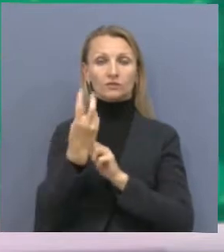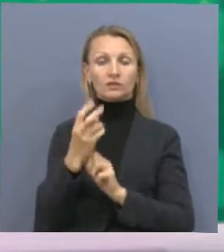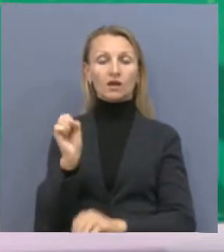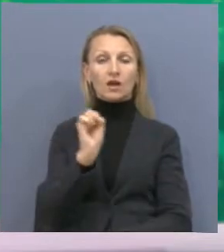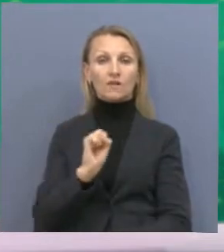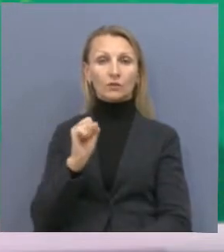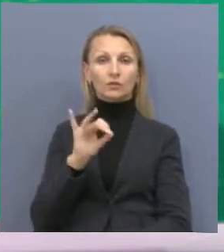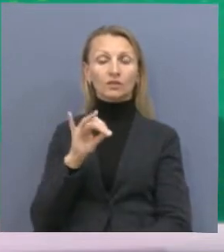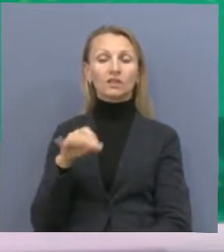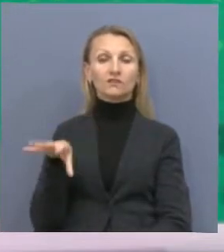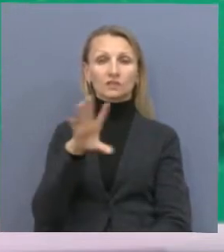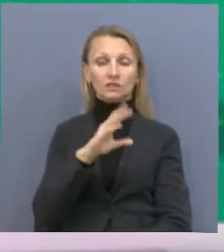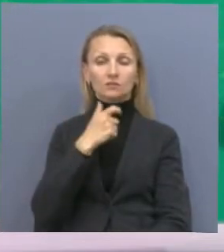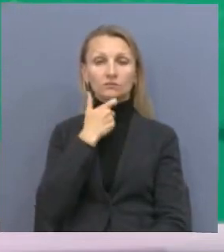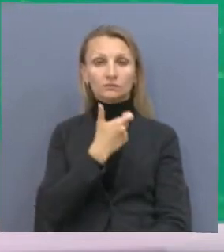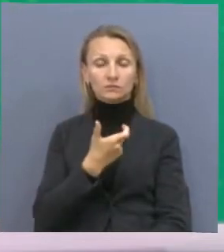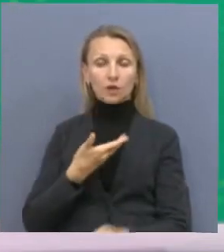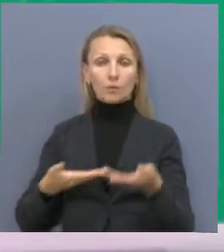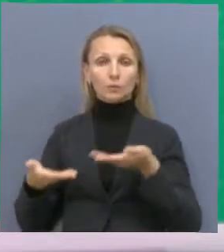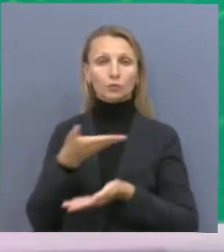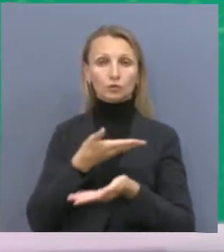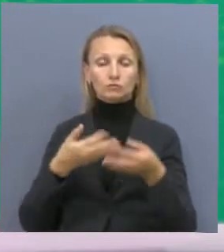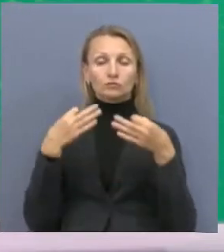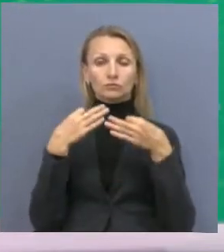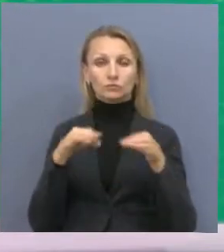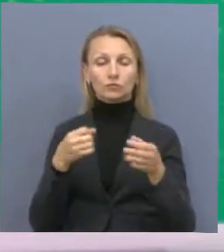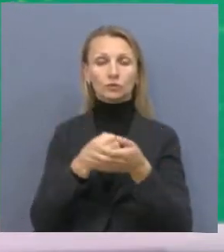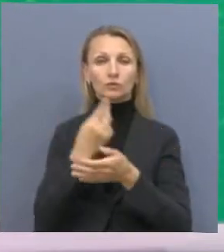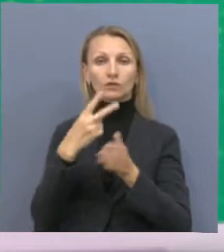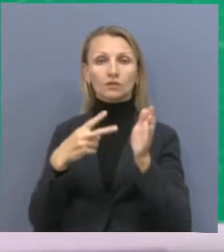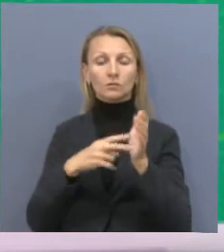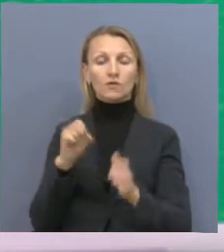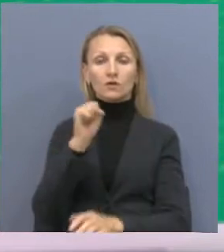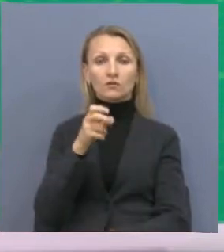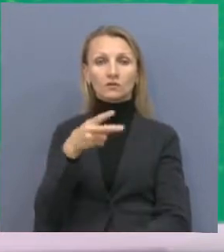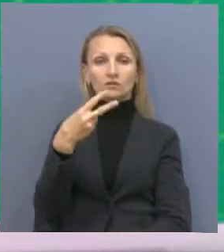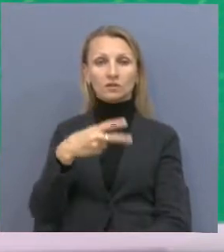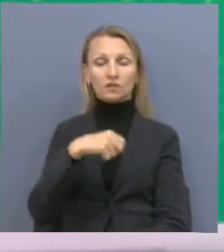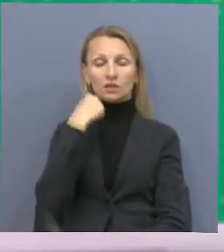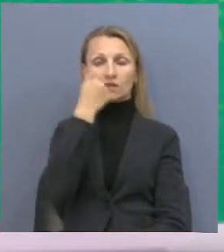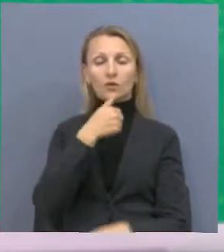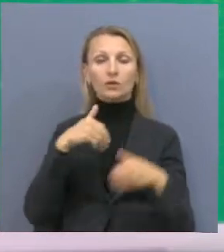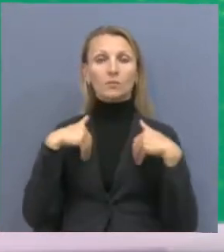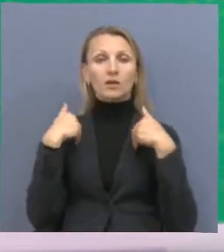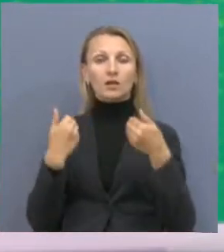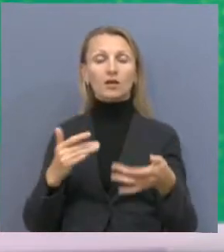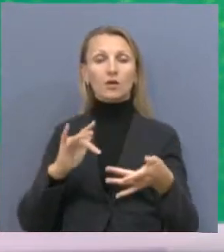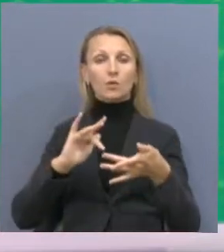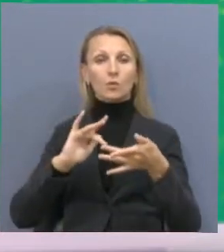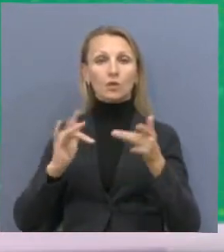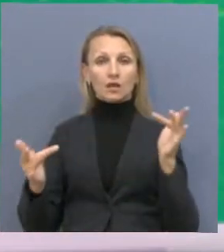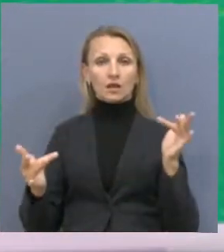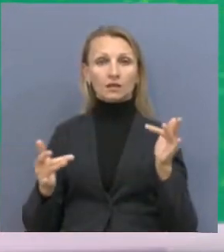доступен для публичного обсуждения до 28 августа 2020 года. Предлагается онлайн-вардикация